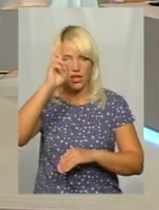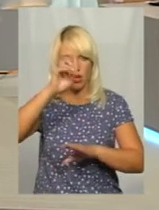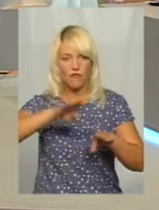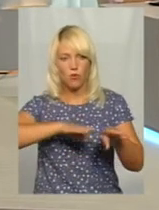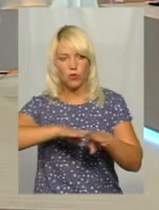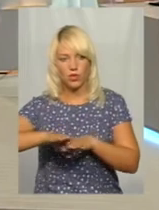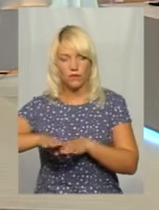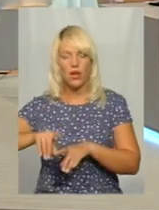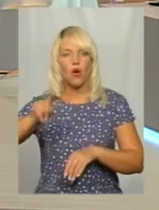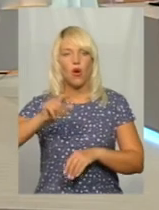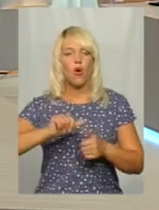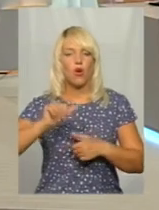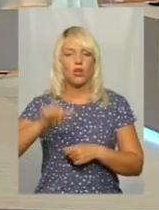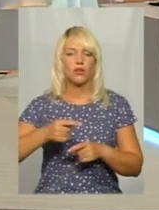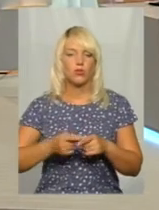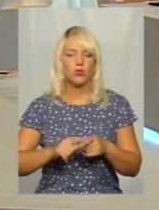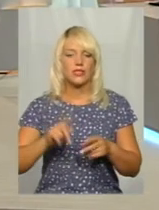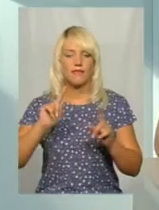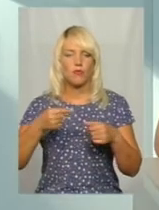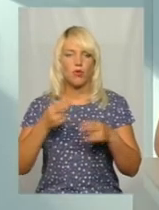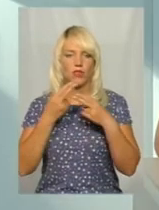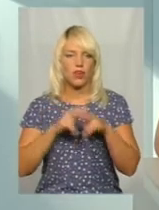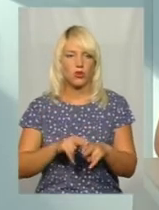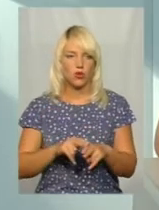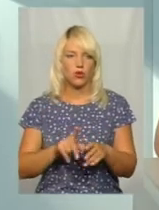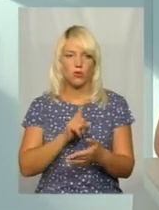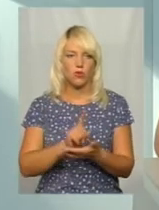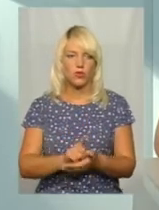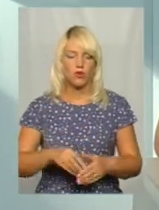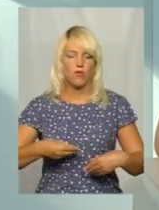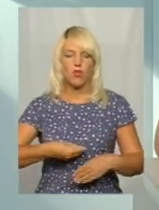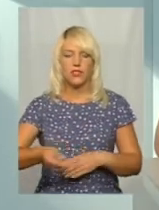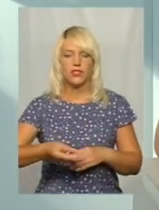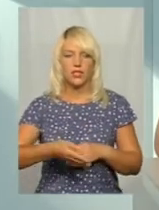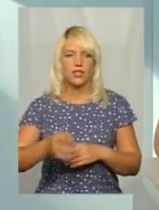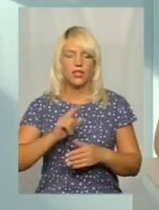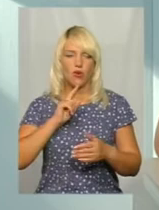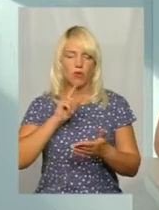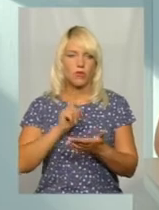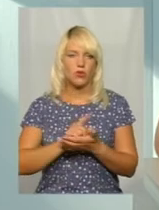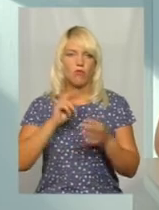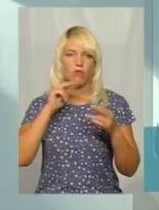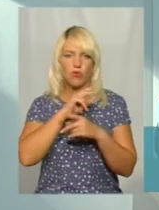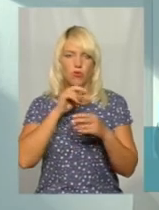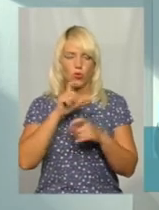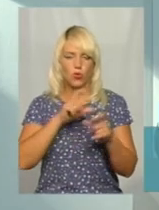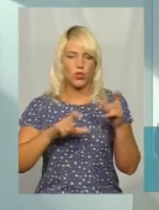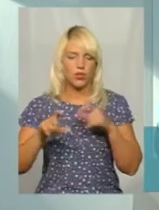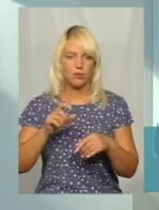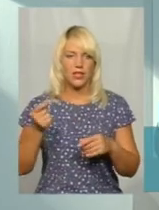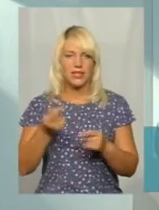рівні. А крім того, це вимога технологій – обов'язково сіяти обов'язково протруєним насінням. Це